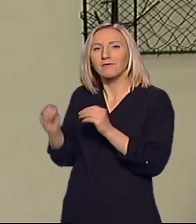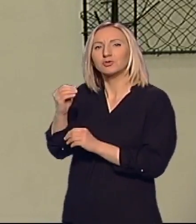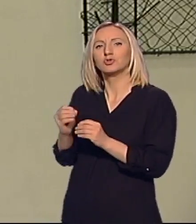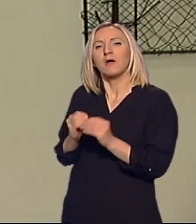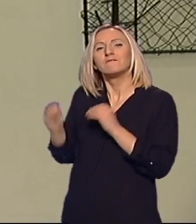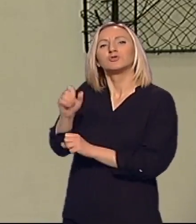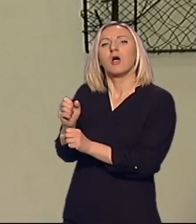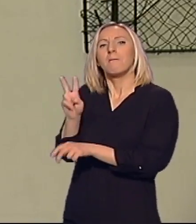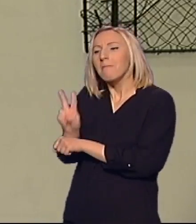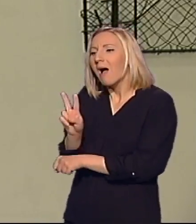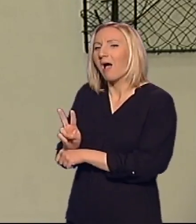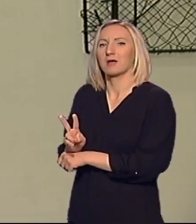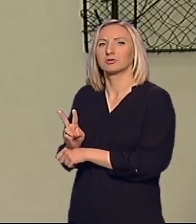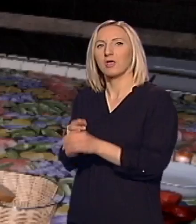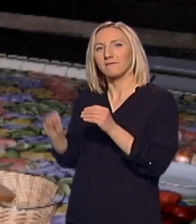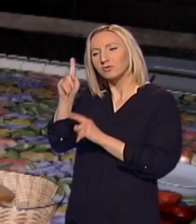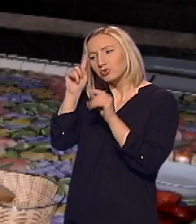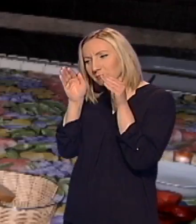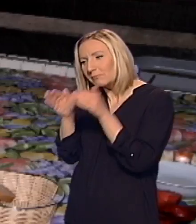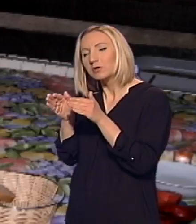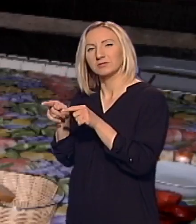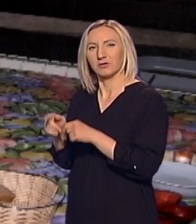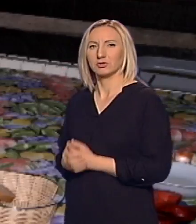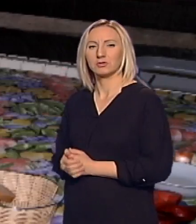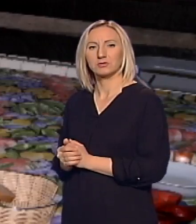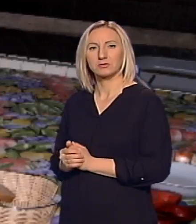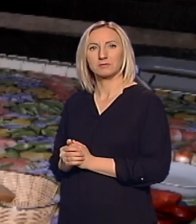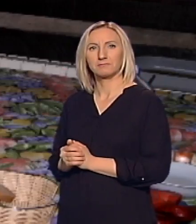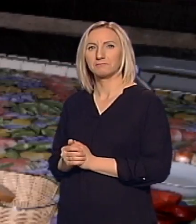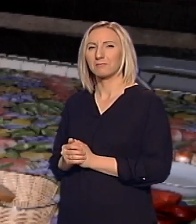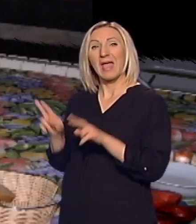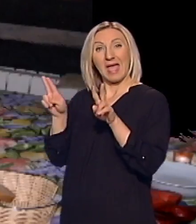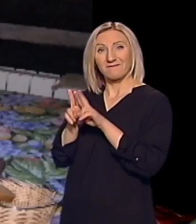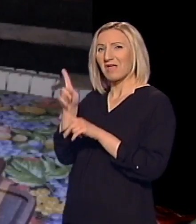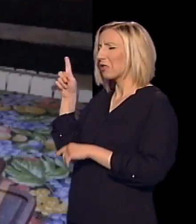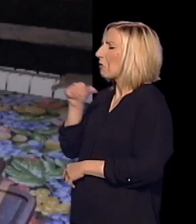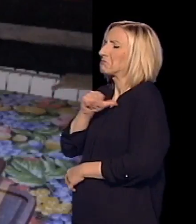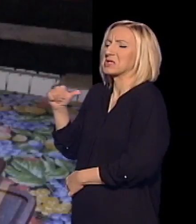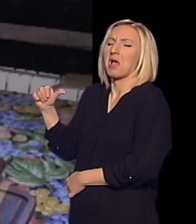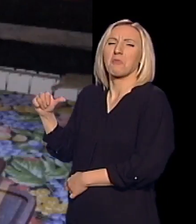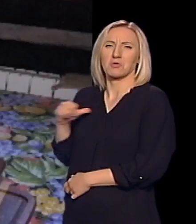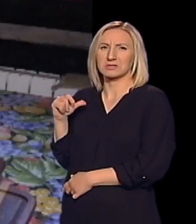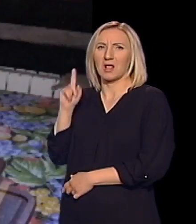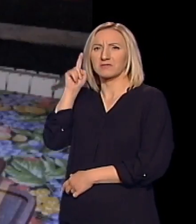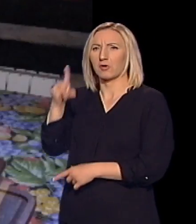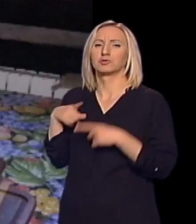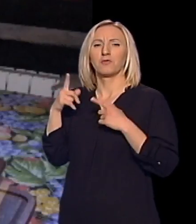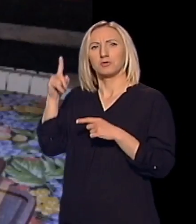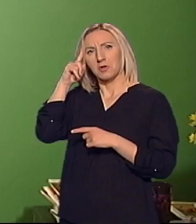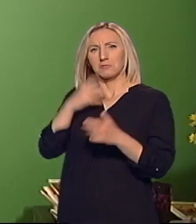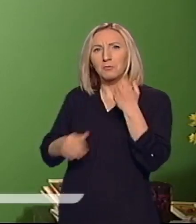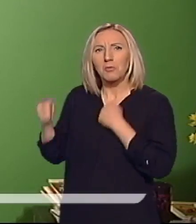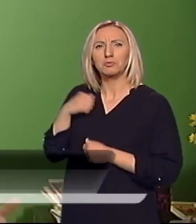pažnja i posveđenost. U svakodnevnom životu je vrlo samostalani što se tiče oblačenja i to nekog